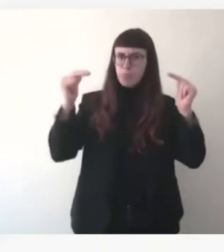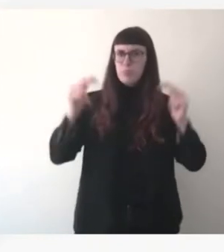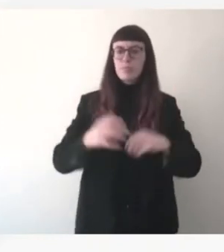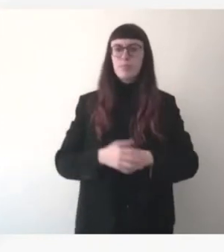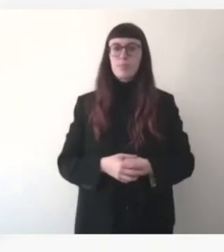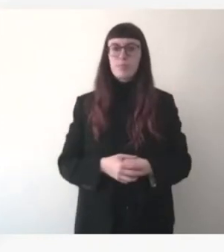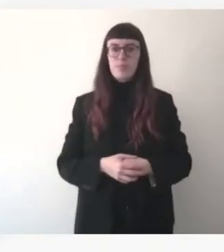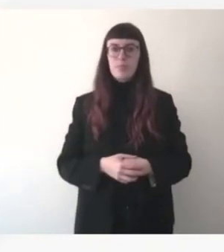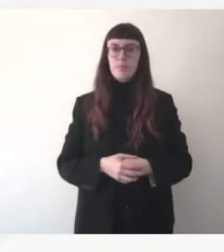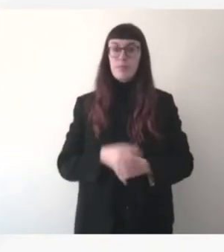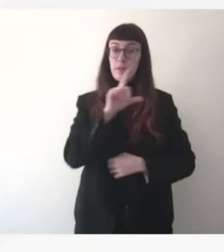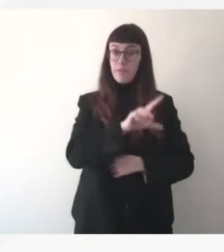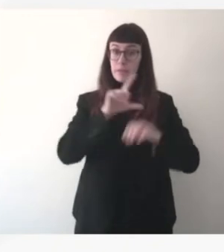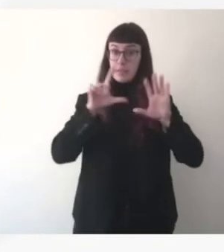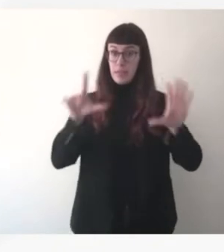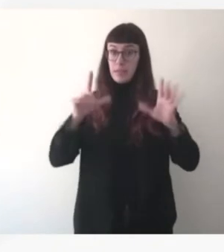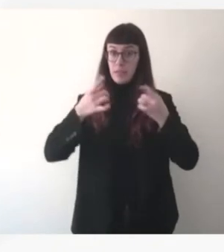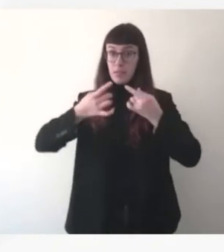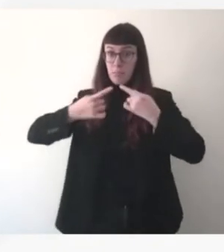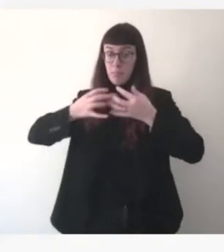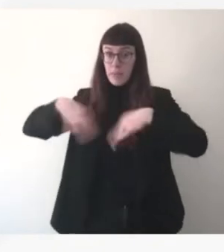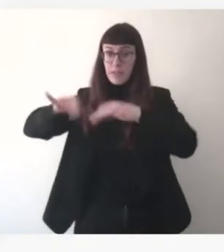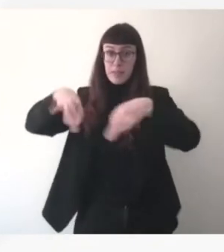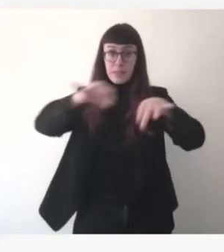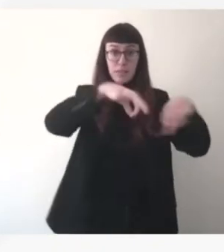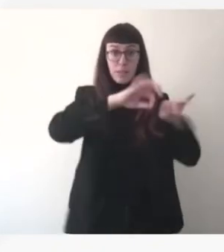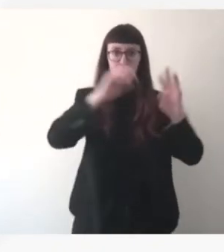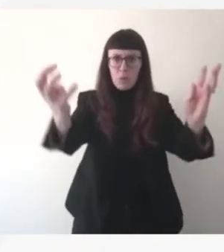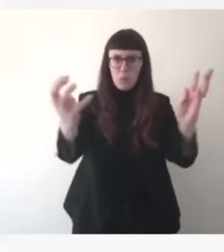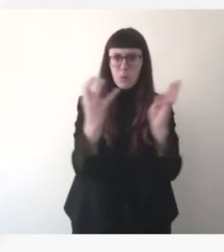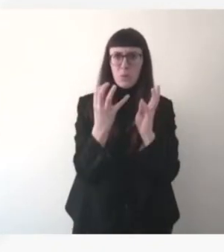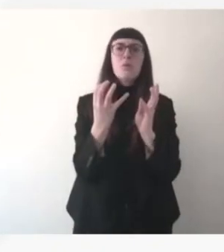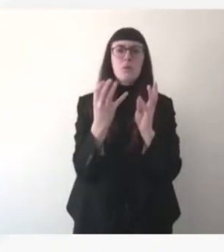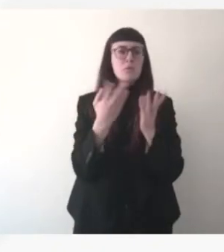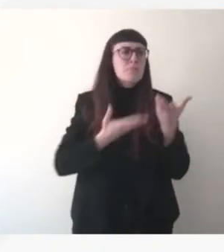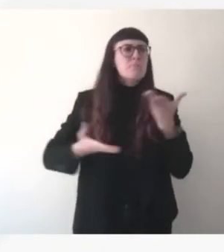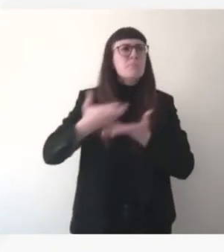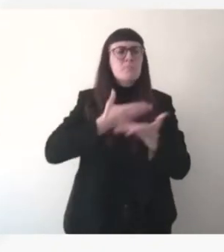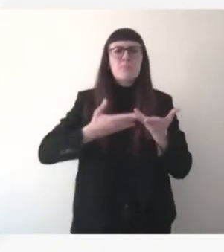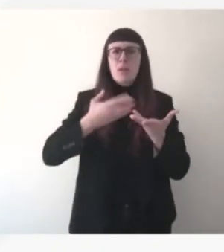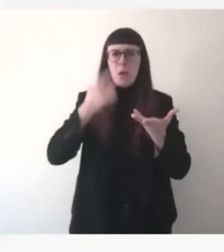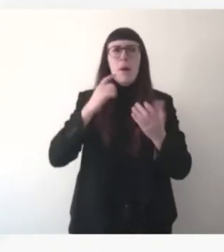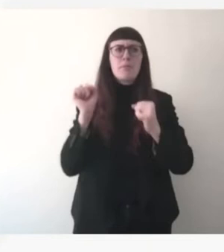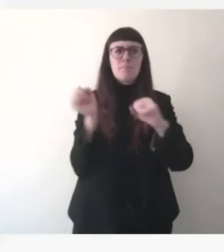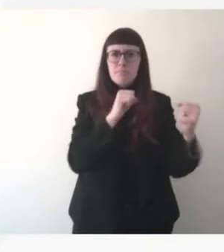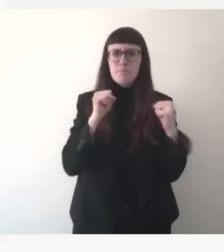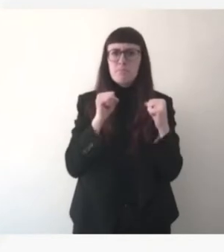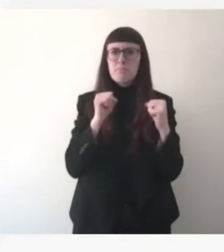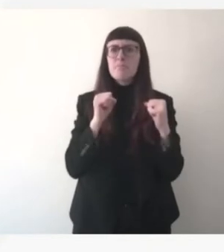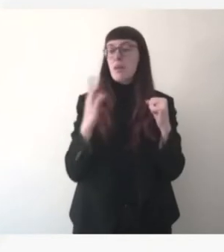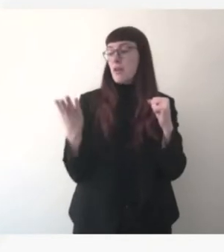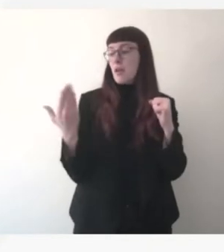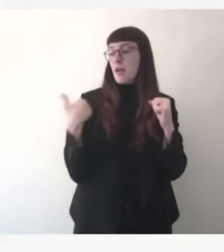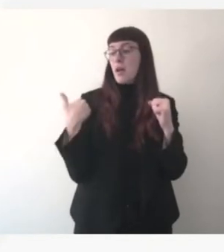de l'Union européenne aient fait front et soutenu la déclaration commune que nous avons publiée il y a quelques